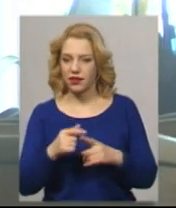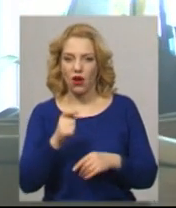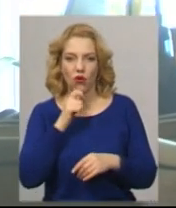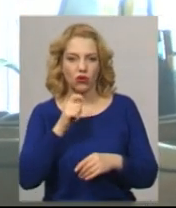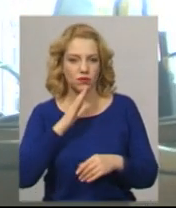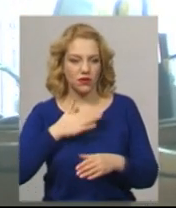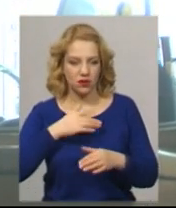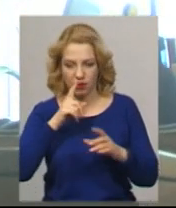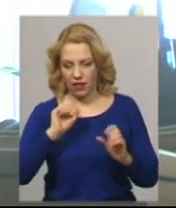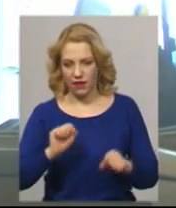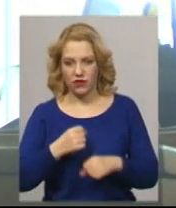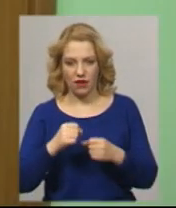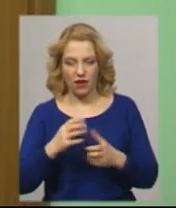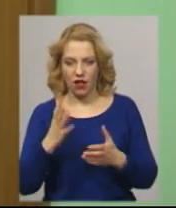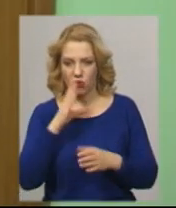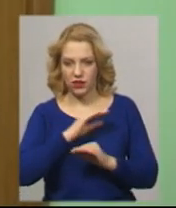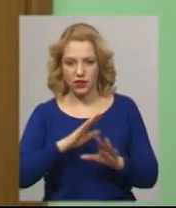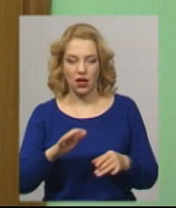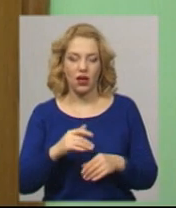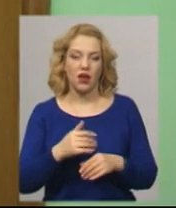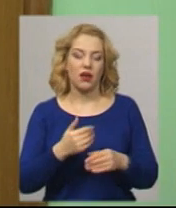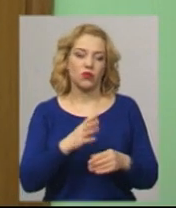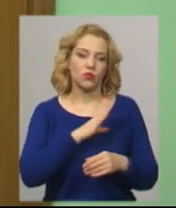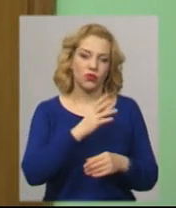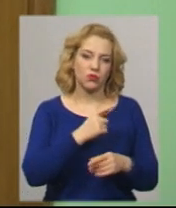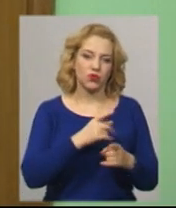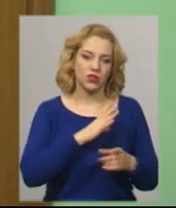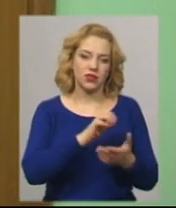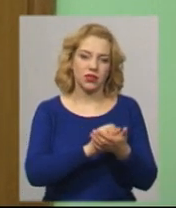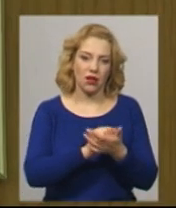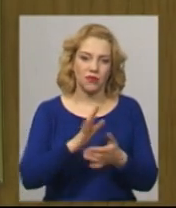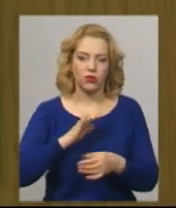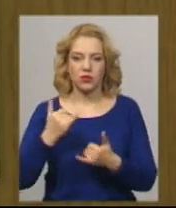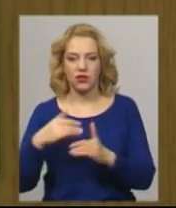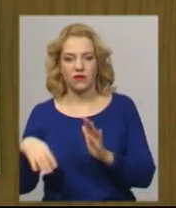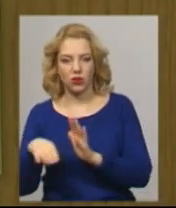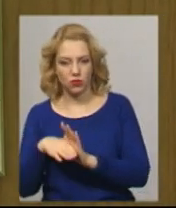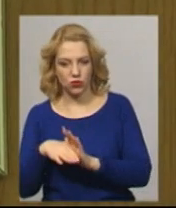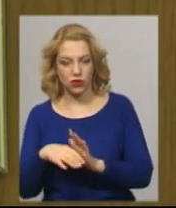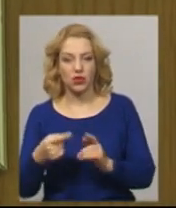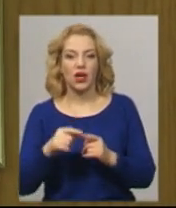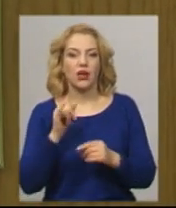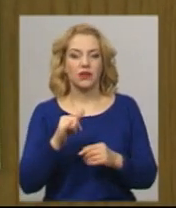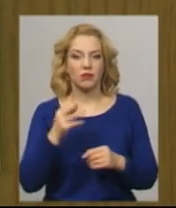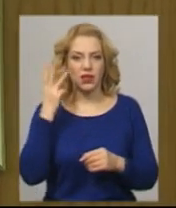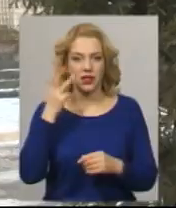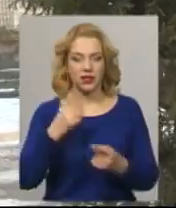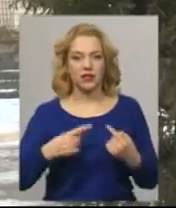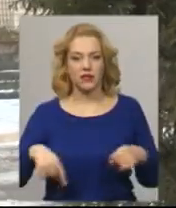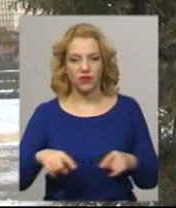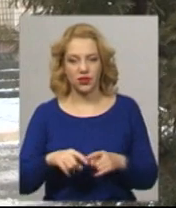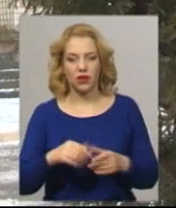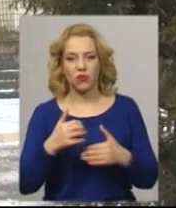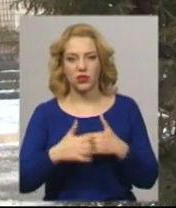на лікарняному, сьогодні в прийманній сказали голова відпустці. Заступники голови ради також відмовляються коментувати ситуацію. В Хмельницькому відділі посередництва і